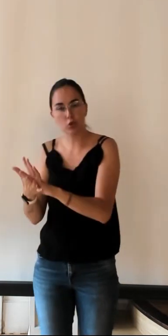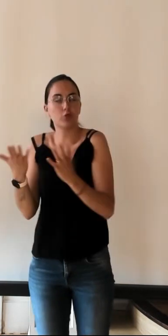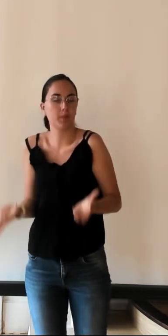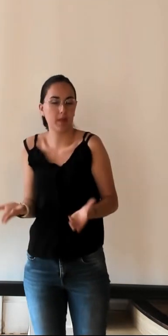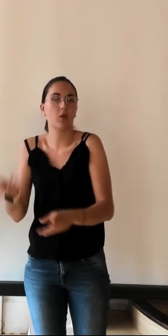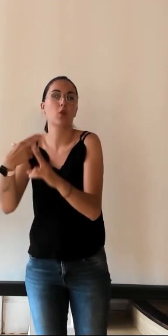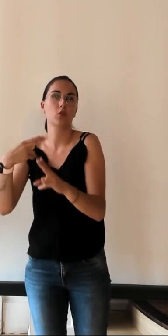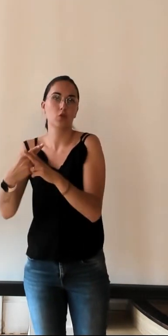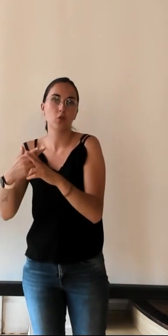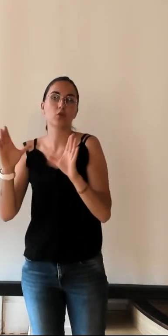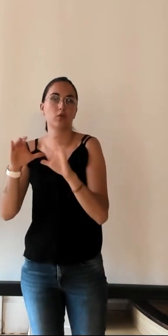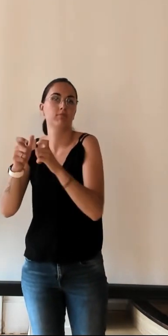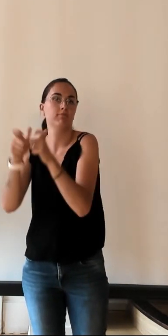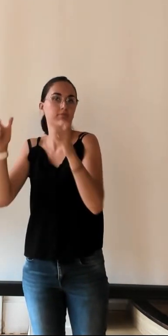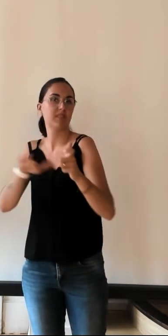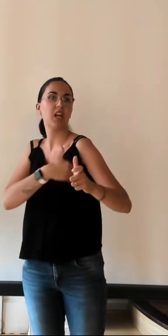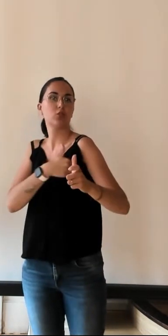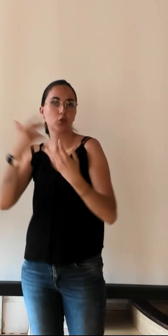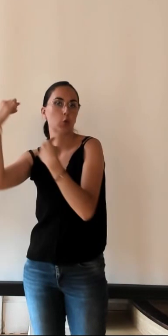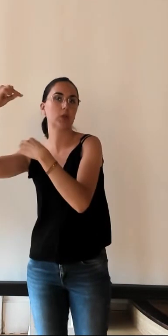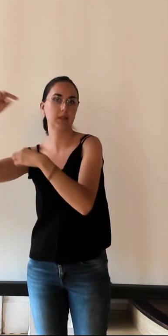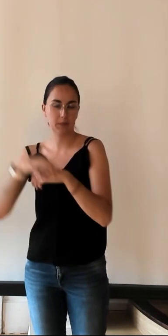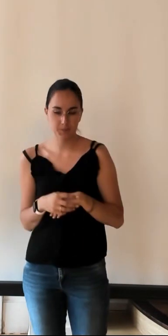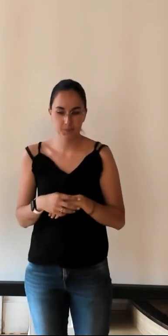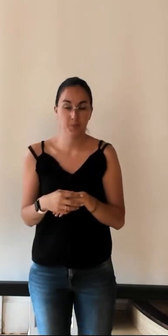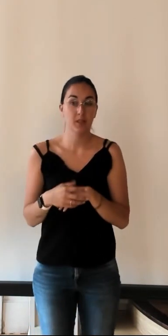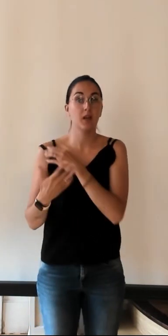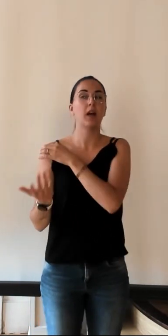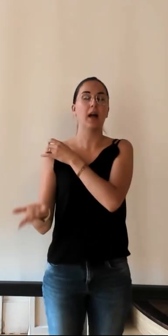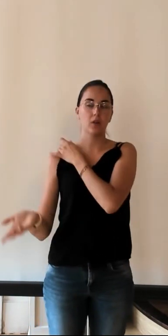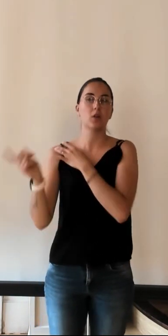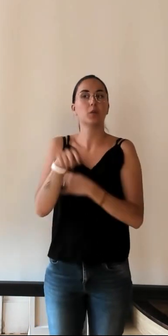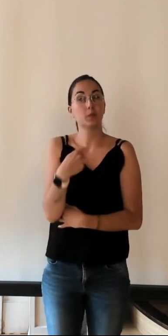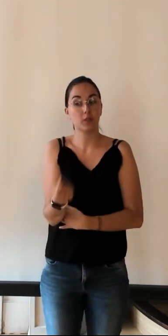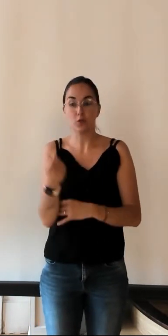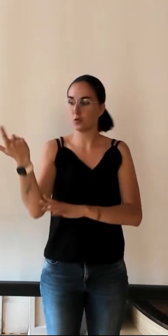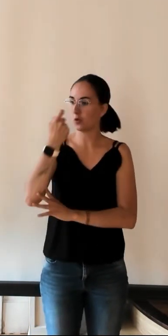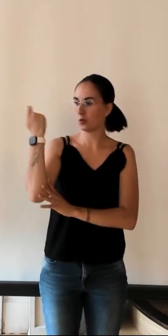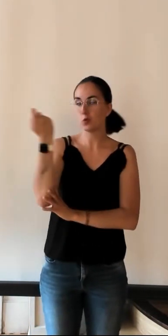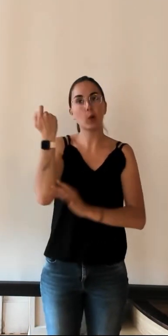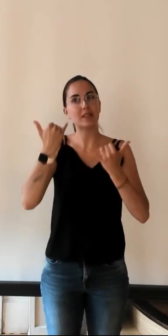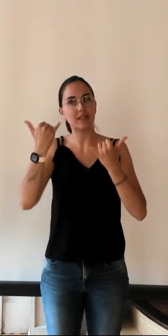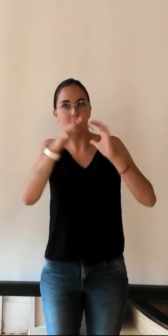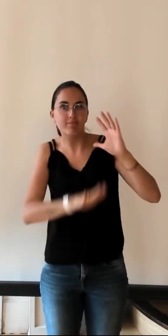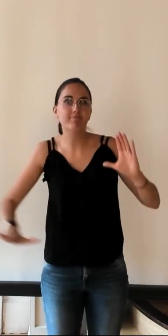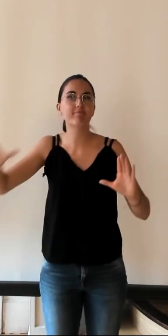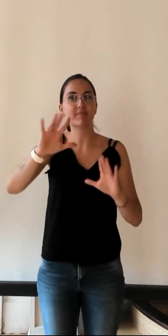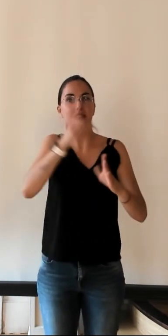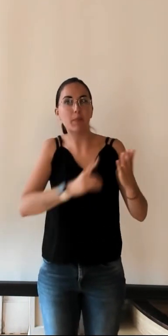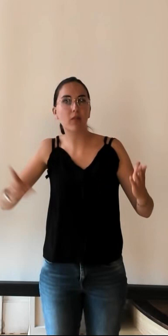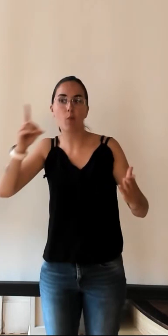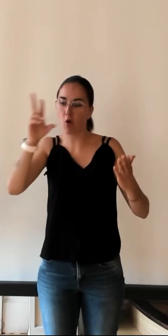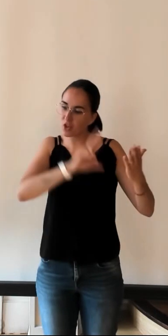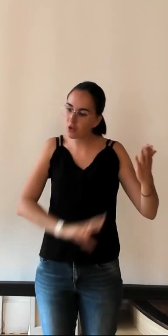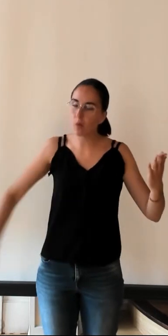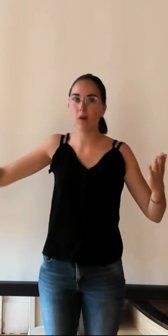Tours, capitale de la Touraine, est au cœur d'une région touristique reconnue et une région qui est forte